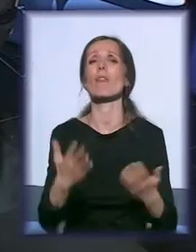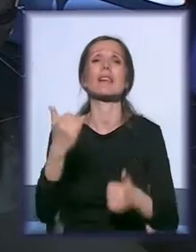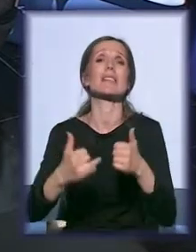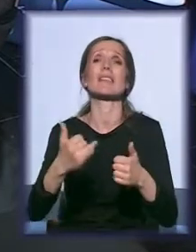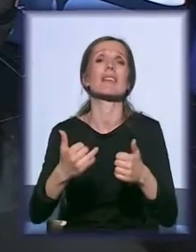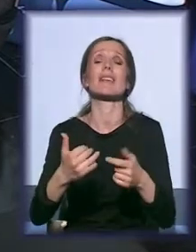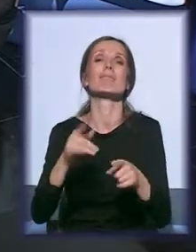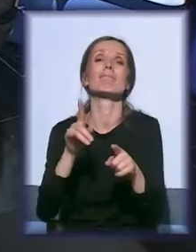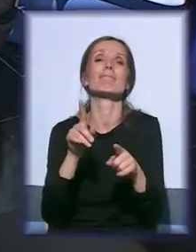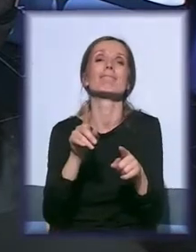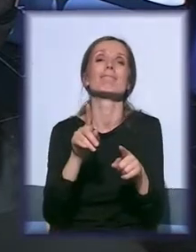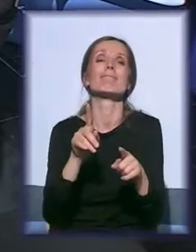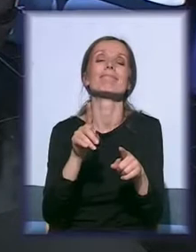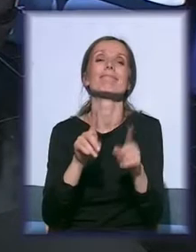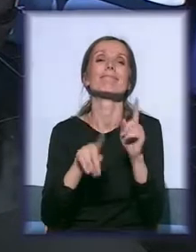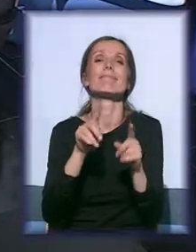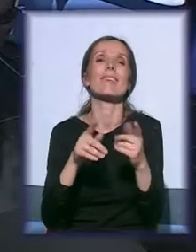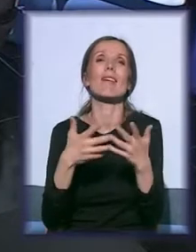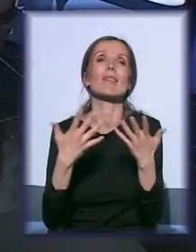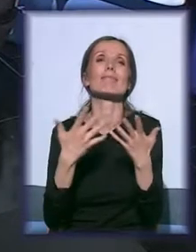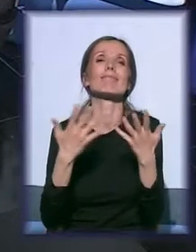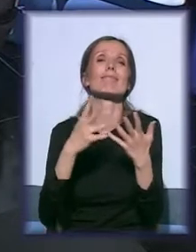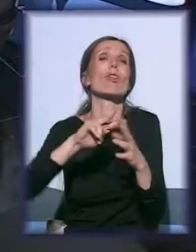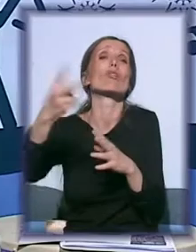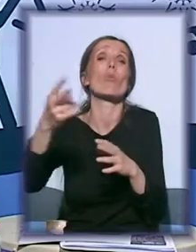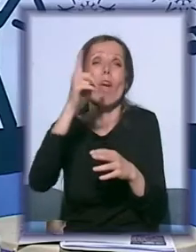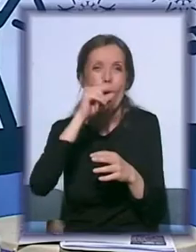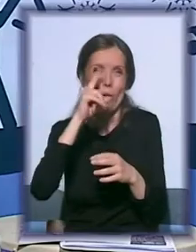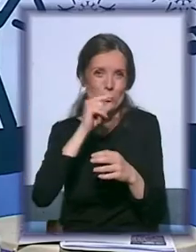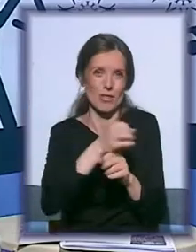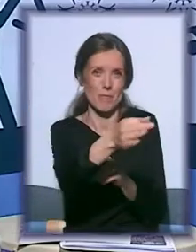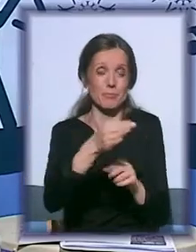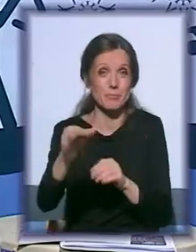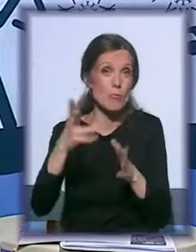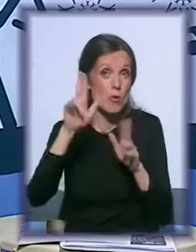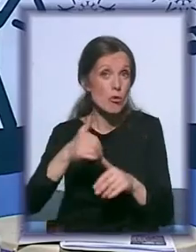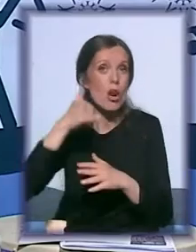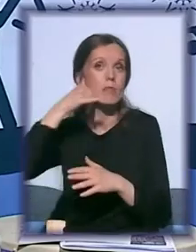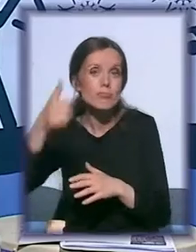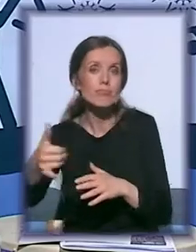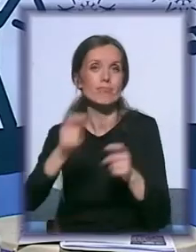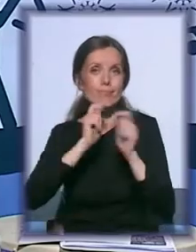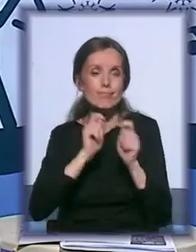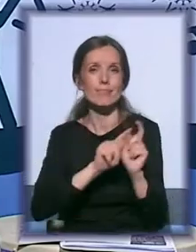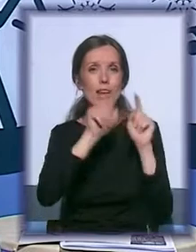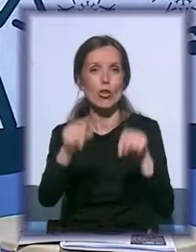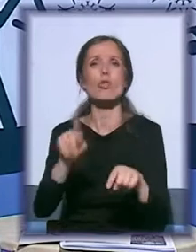bilo koje druge opštine može da pozove i da dođete. To ne bude informacija samo za